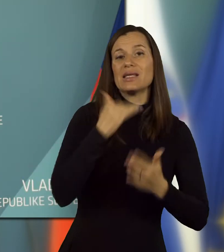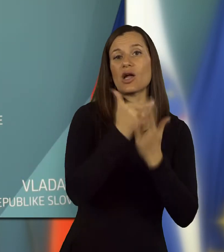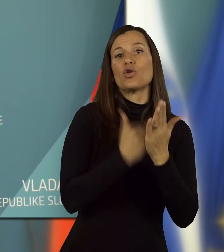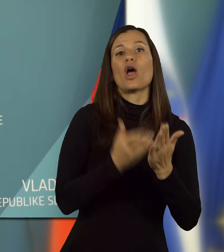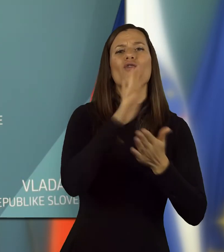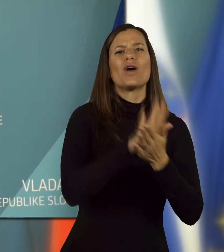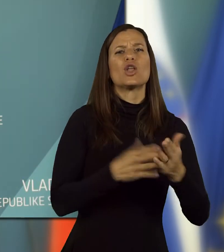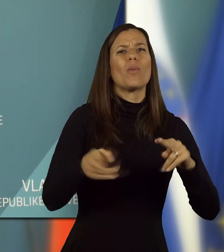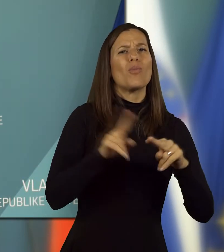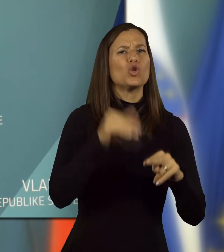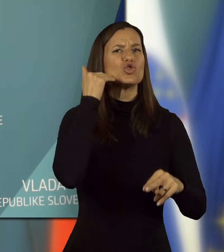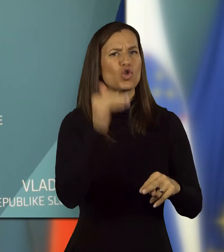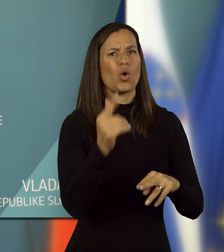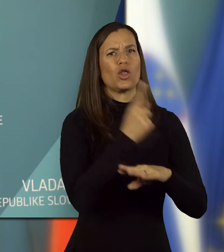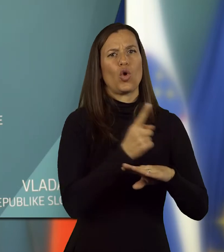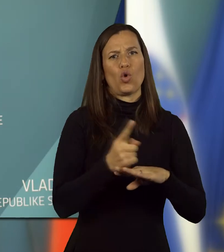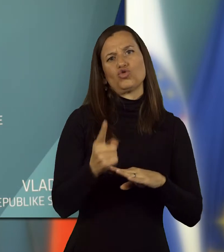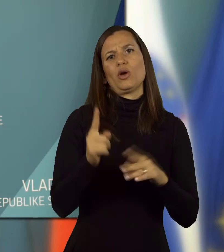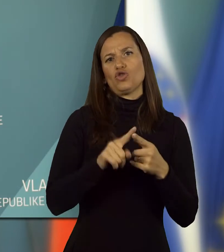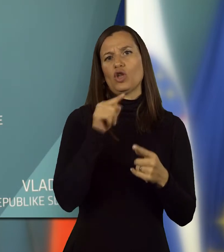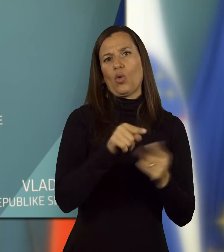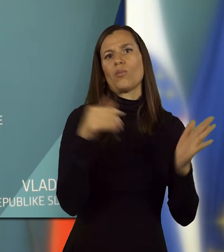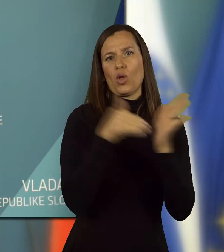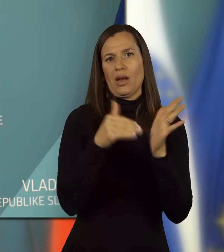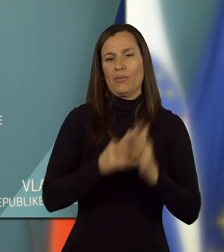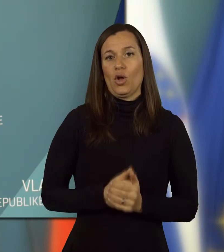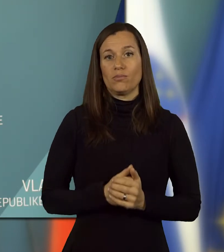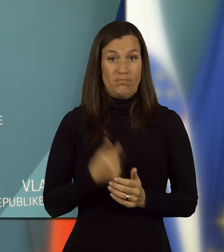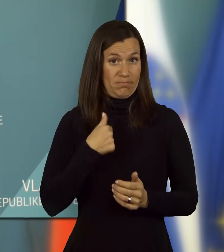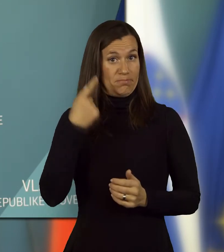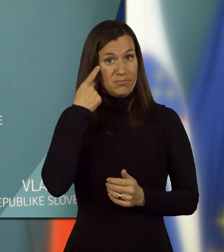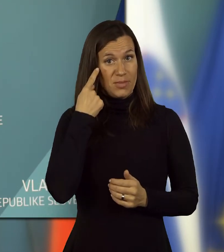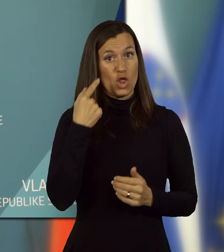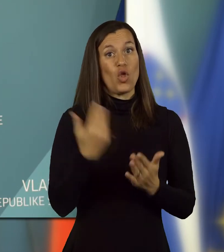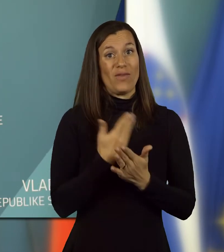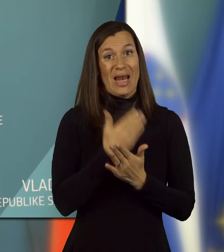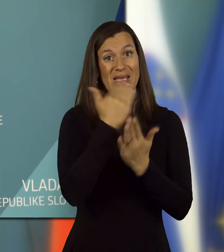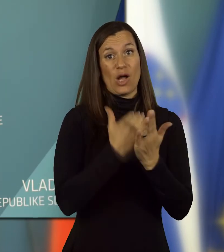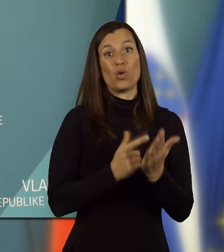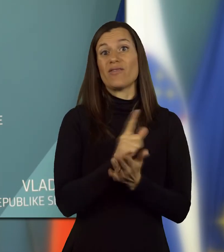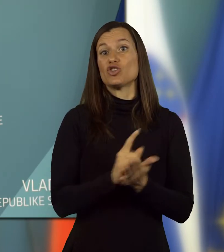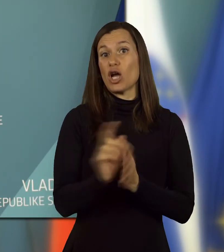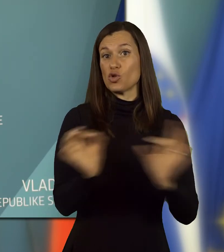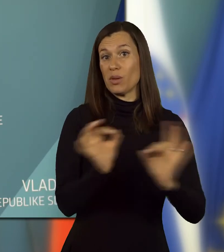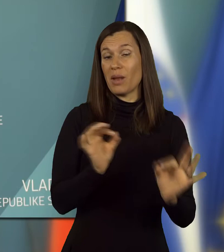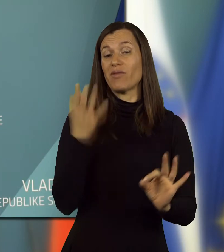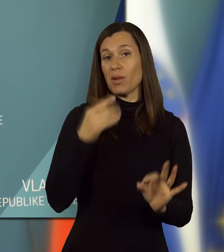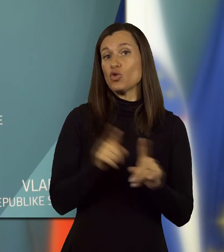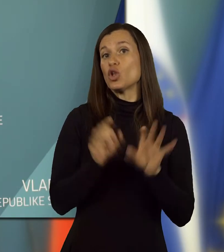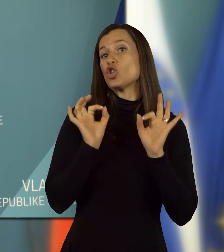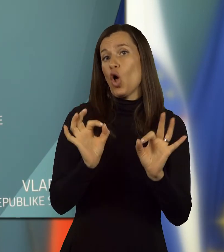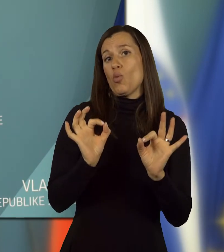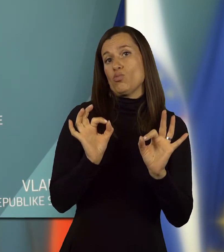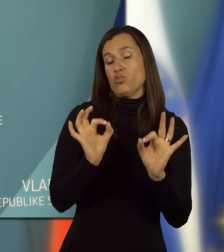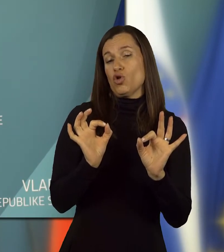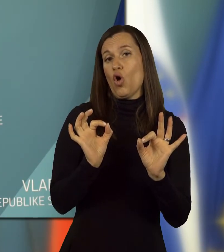zakonodaji ovedajo bolj stroge določbe, če je to potrebno. Menim, da je bila novela zakona v času priprave